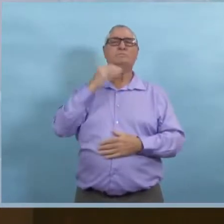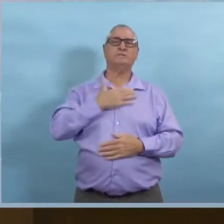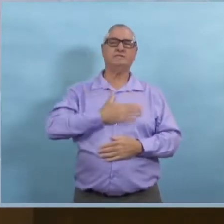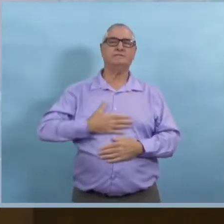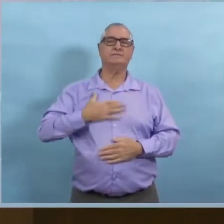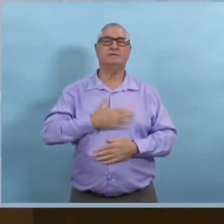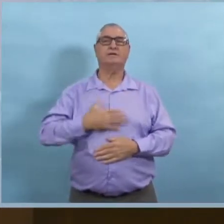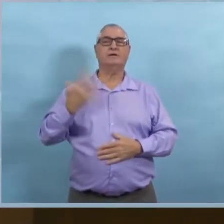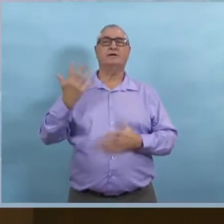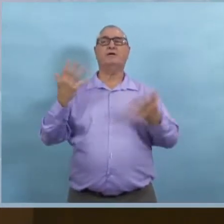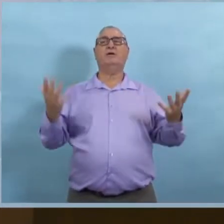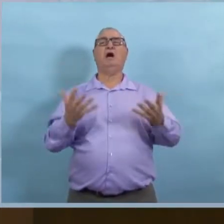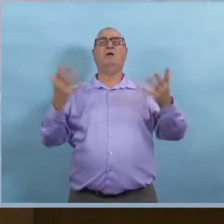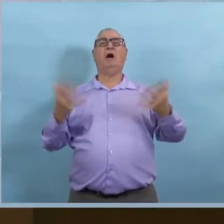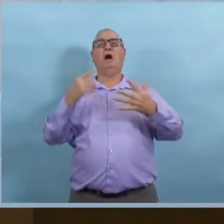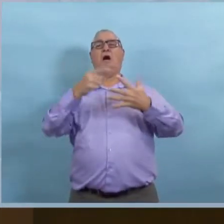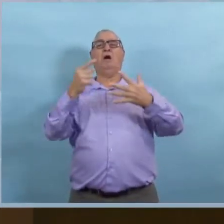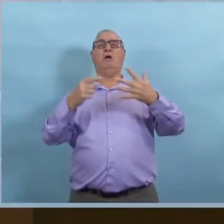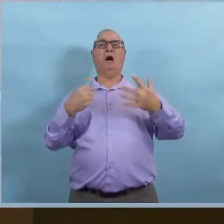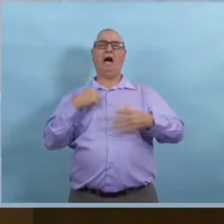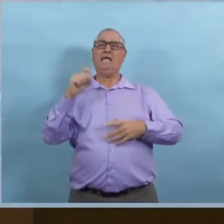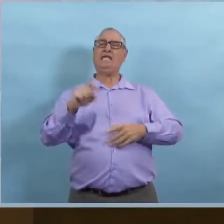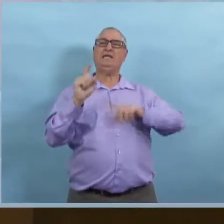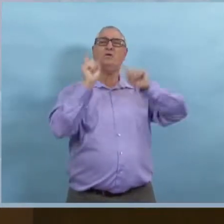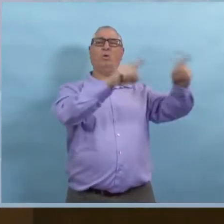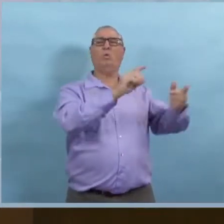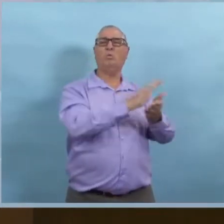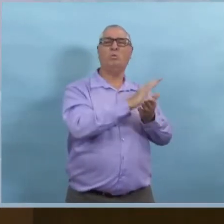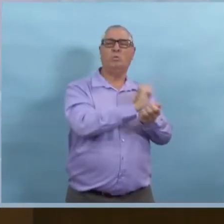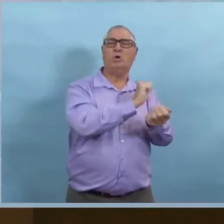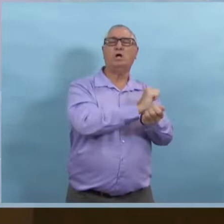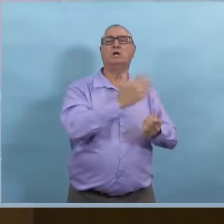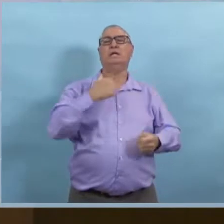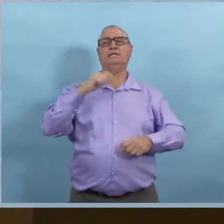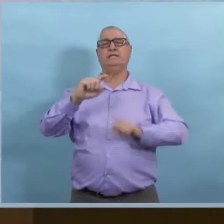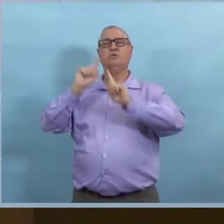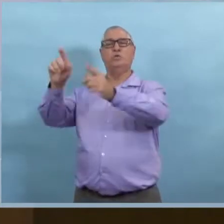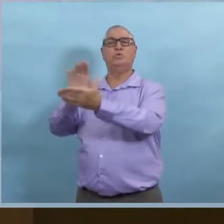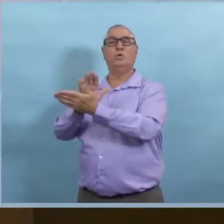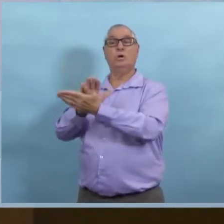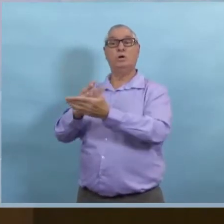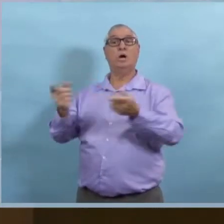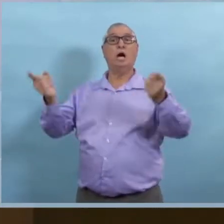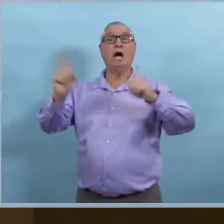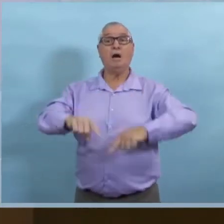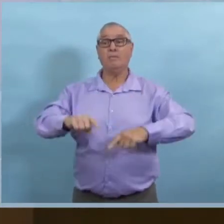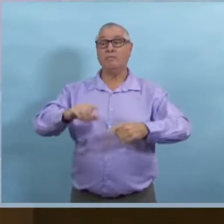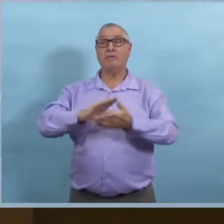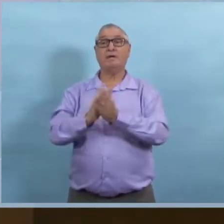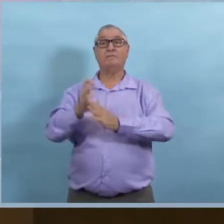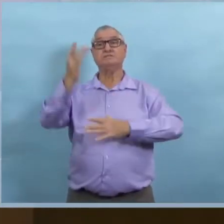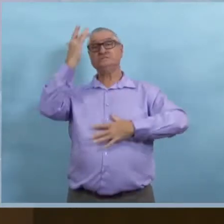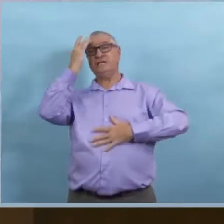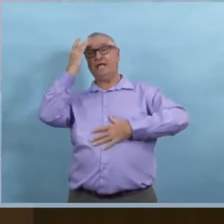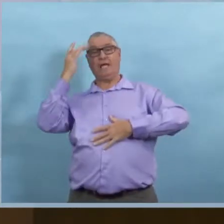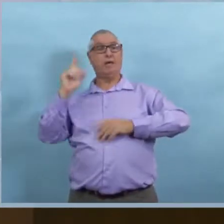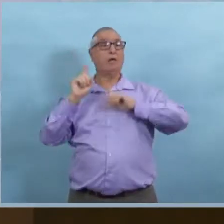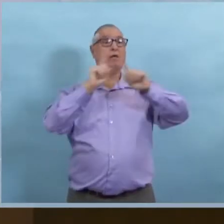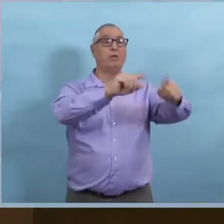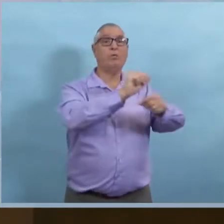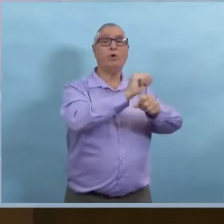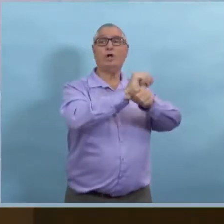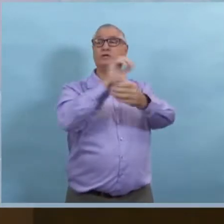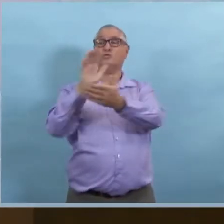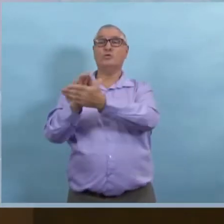si vous êtes un tout petit peu malade. On a l'impression que c'est facile et malheureusement c'est un défi. Et on sait que ça a beaucoup contribué à l'augmentation du nombre de cas.